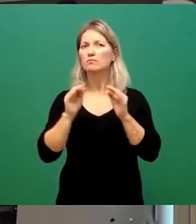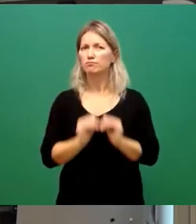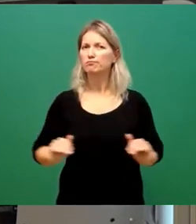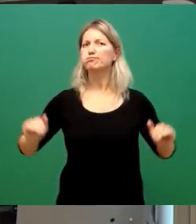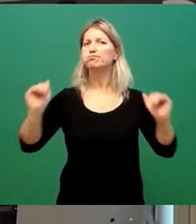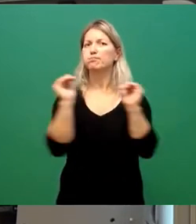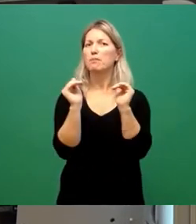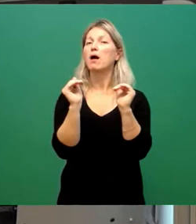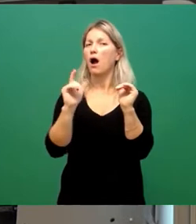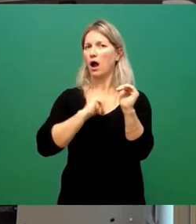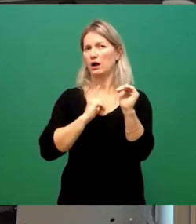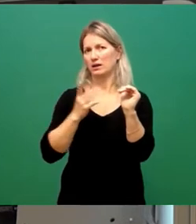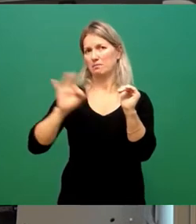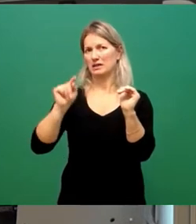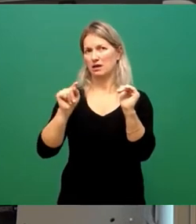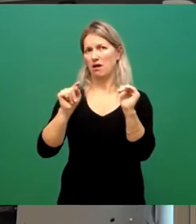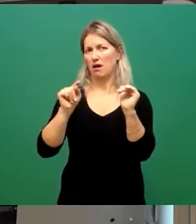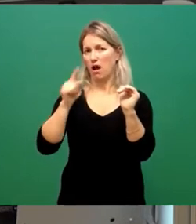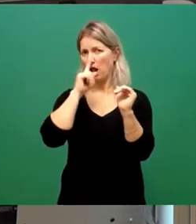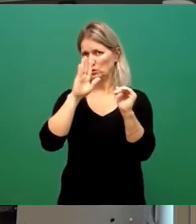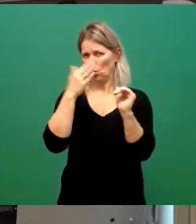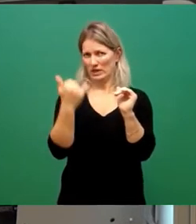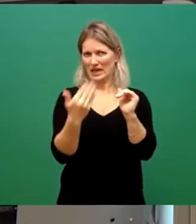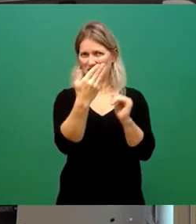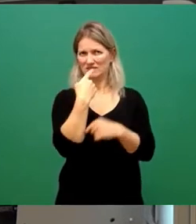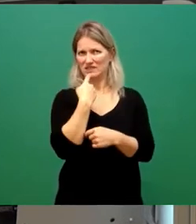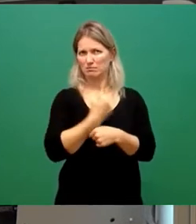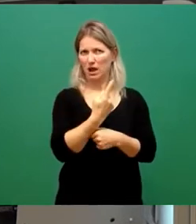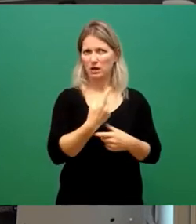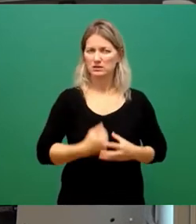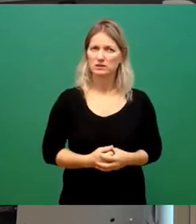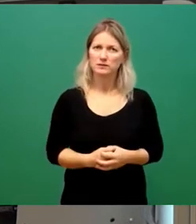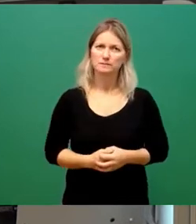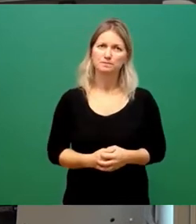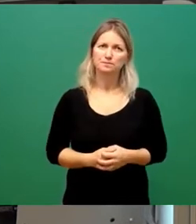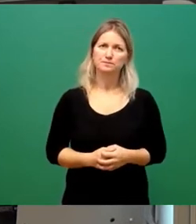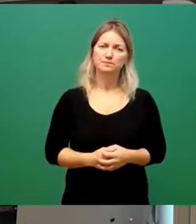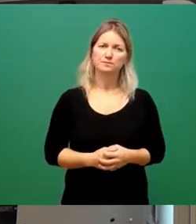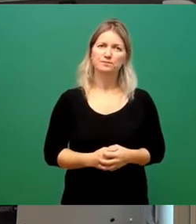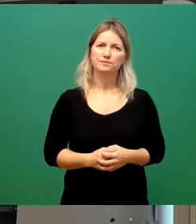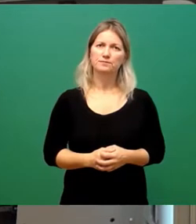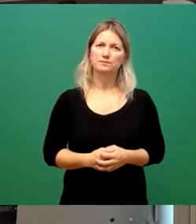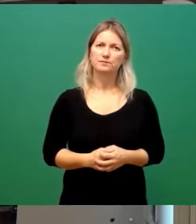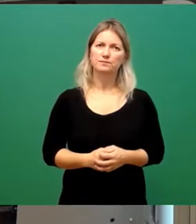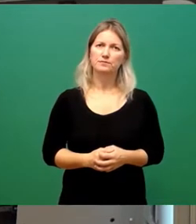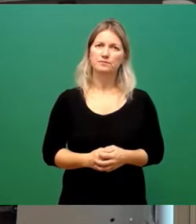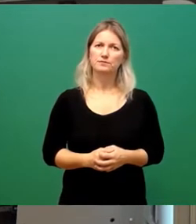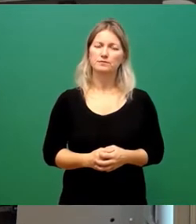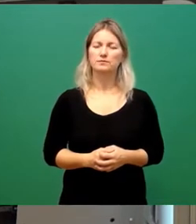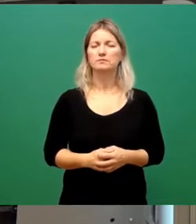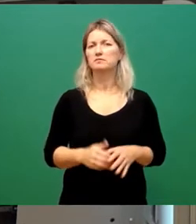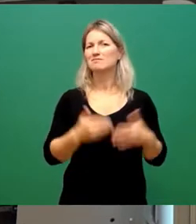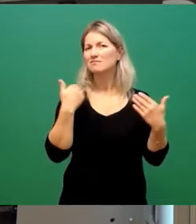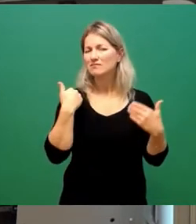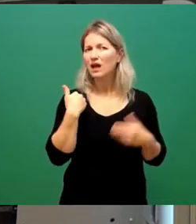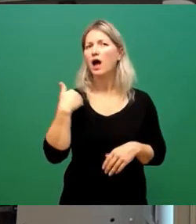näher, als mit dem, was jetzt wieder im Raum steht. Es waren da ja auch so ein paar Überfälle